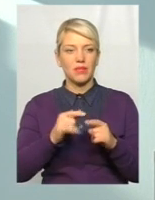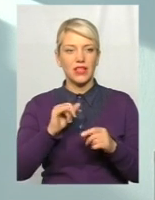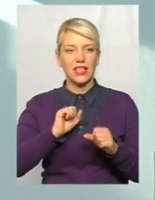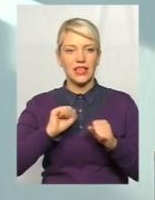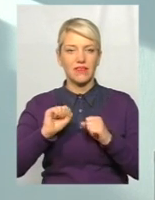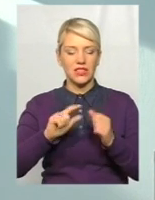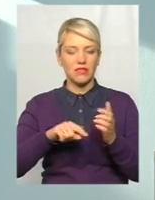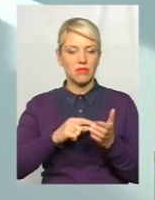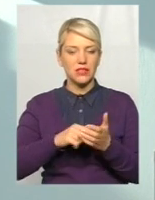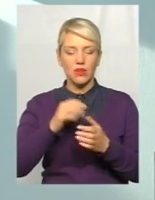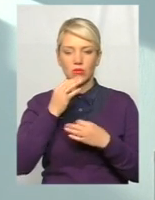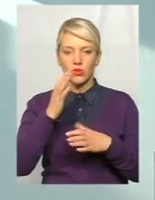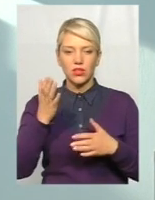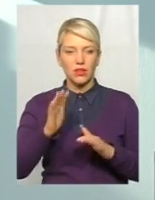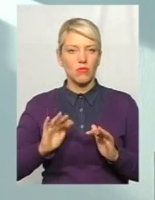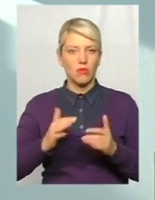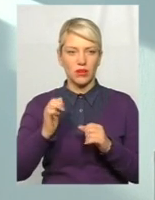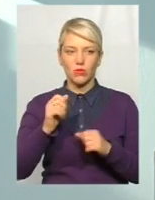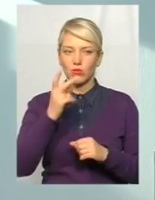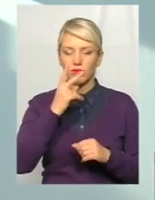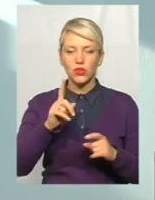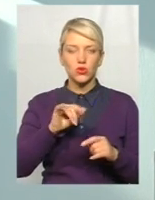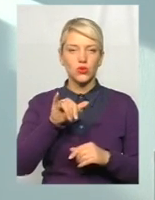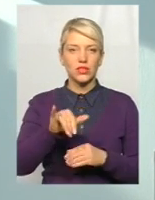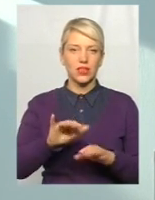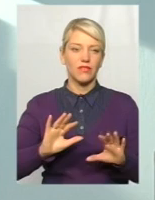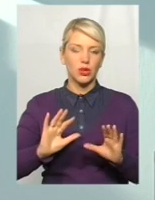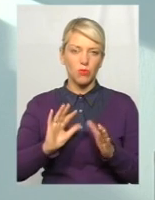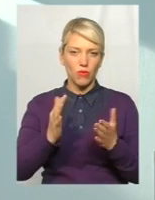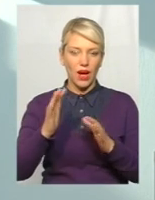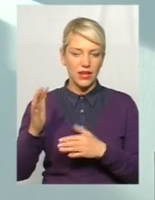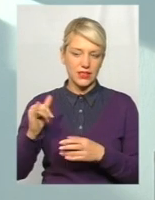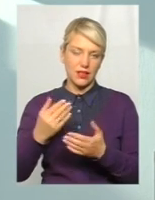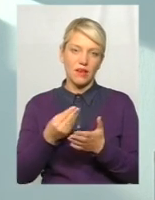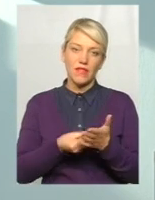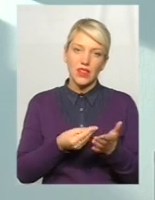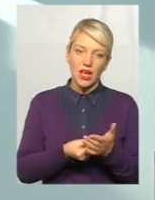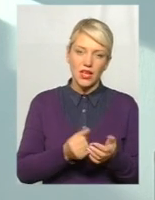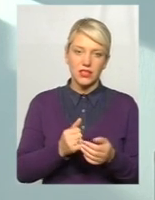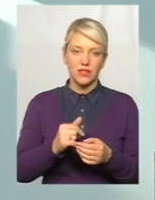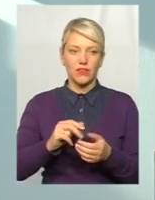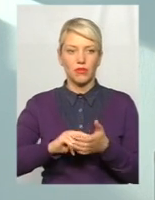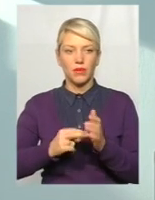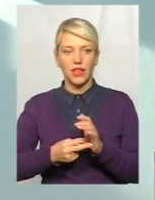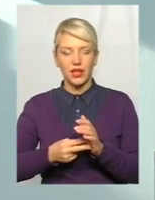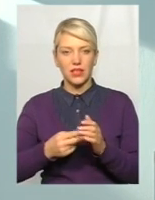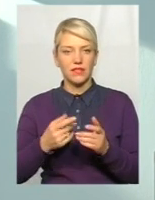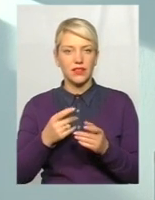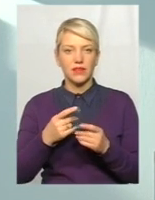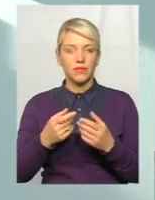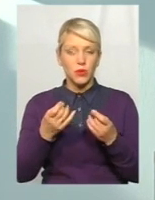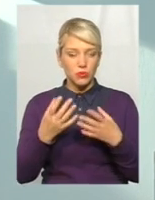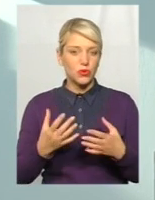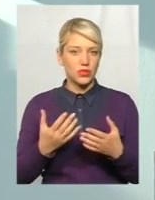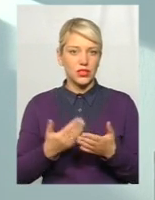місто в будь-який момент, може передивитися, що в відбувається в фінансовому плані, в плані кадрів, в плані запасів. Ну, простий